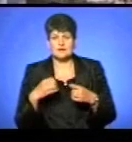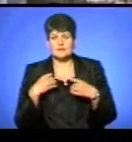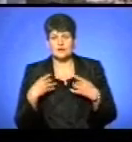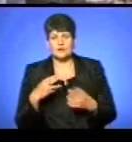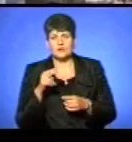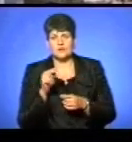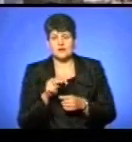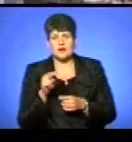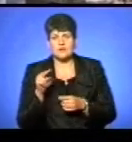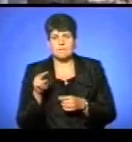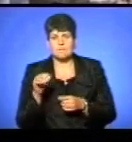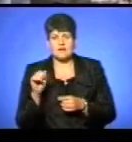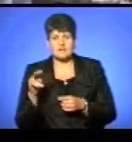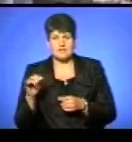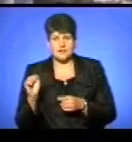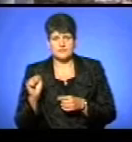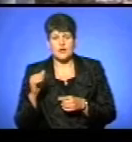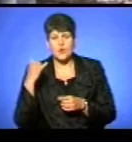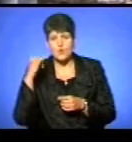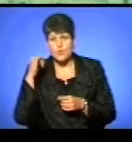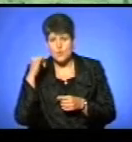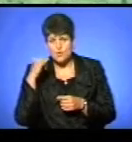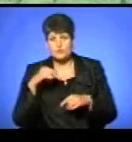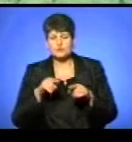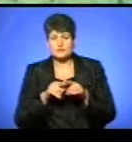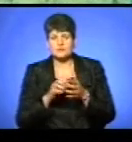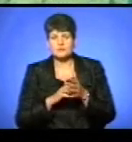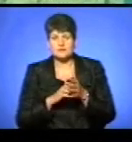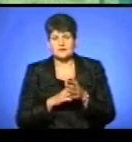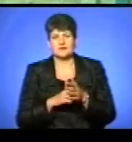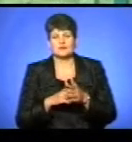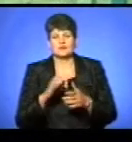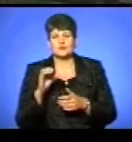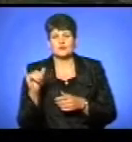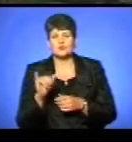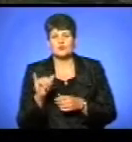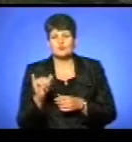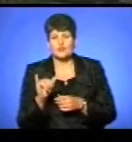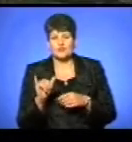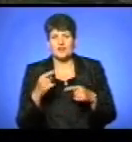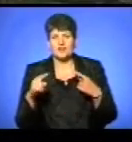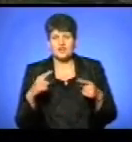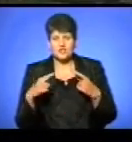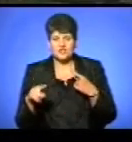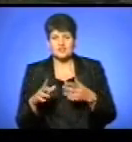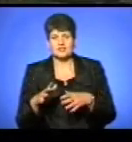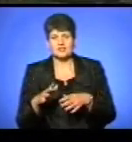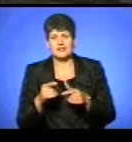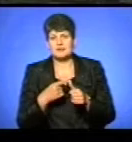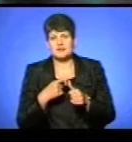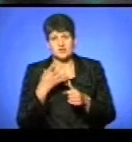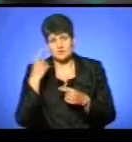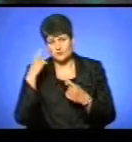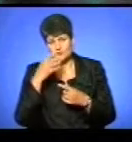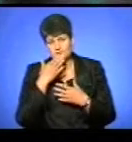Петра і Павла. Шотландську корову із тої самої причини кличуть суботою, для інших імена ще не вигадали.